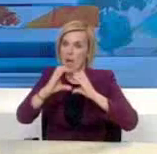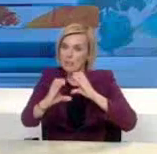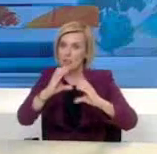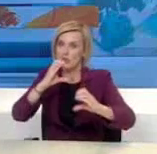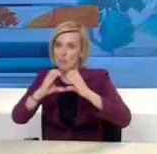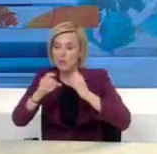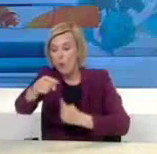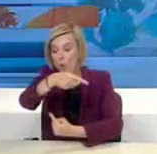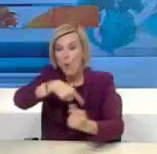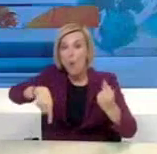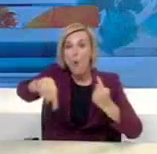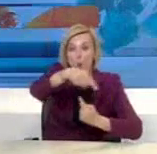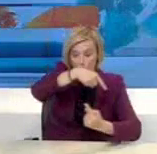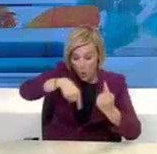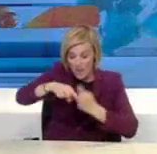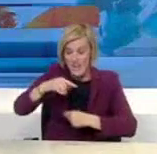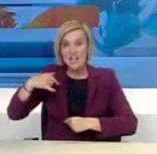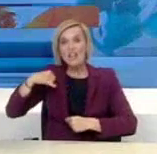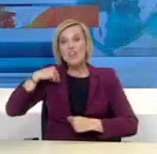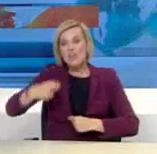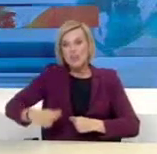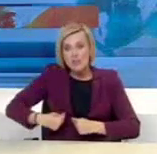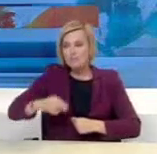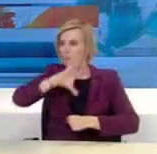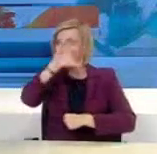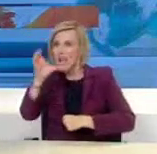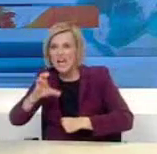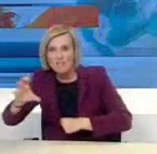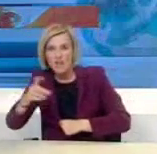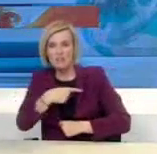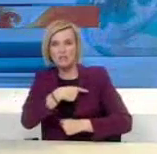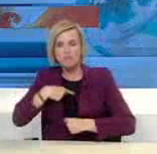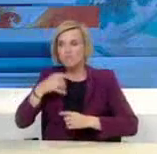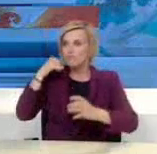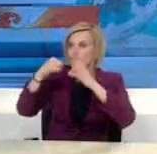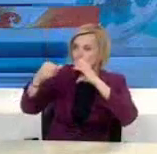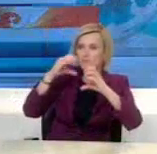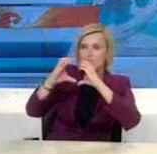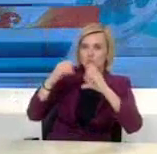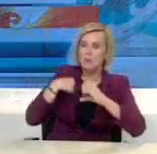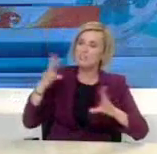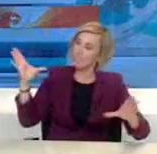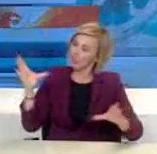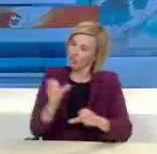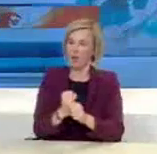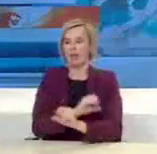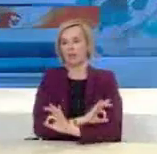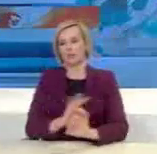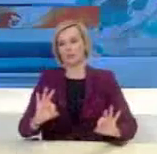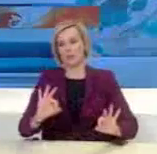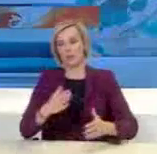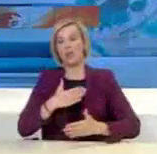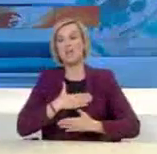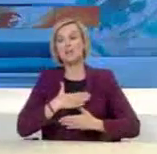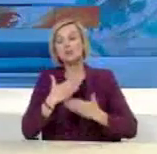332 δημάρχους της χώρας, αλλά και με τους 13 περιφερειάρχες. Είναι στο χέρι όλων μας να νικήσουμε. Ευχαριστώ. Ευχαριστούμε